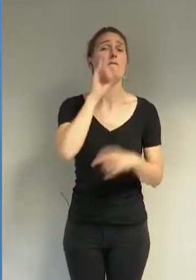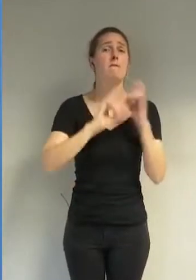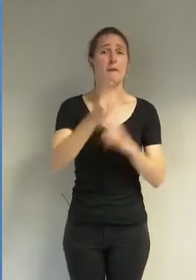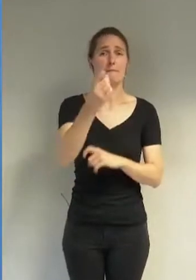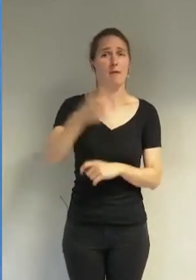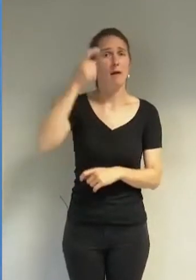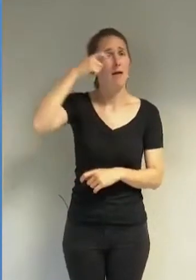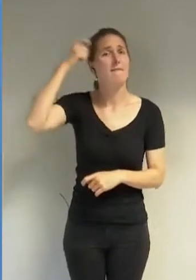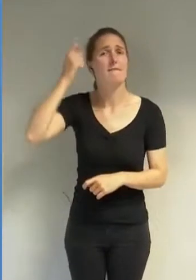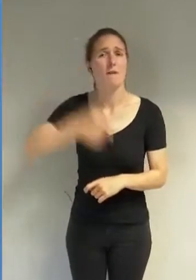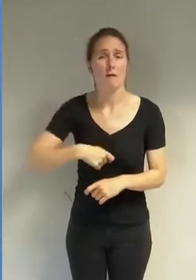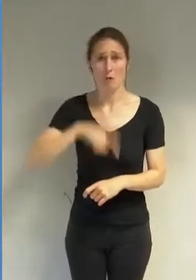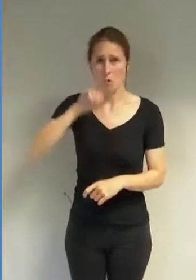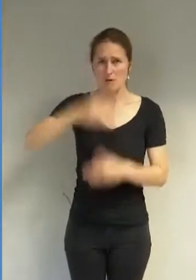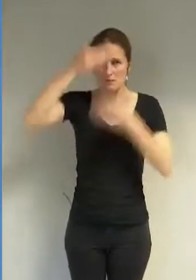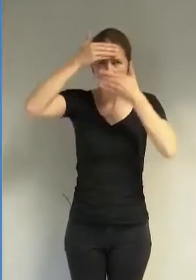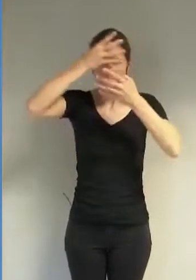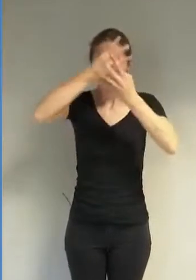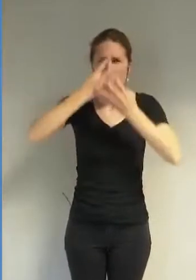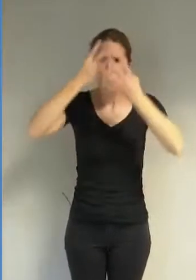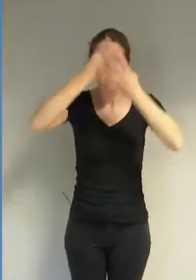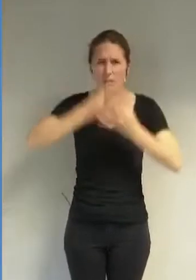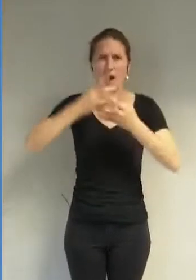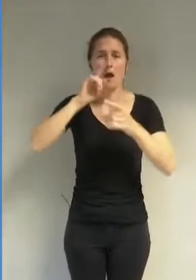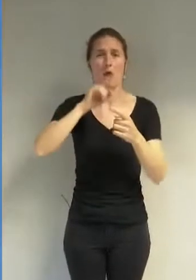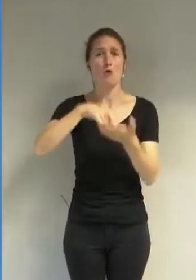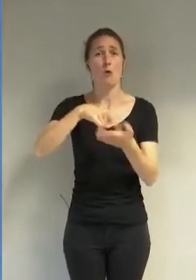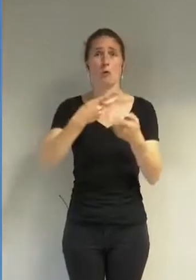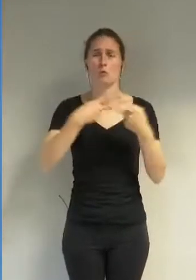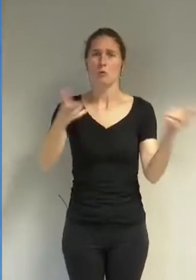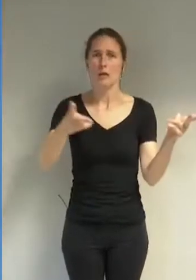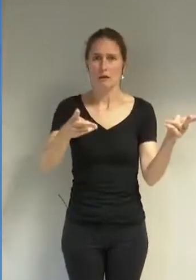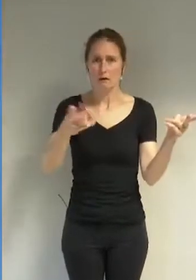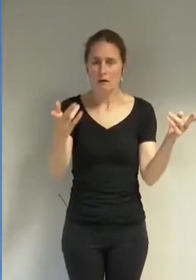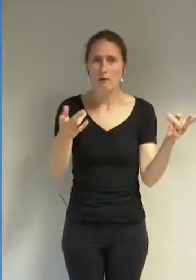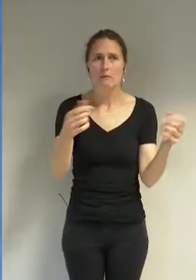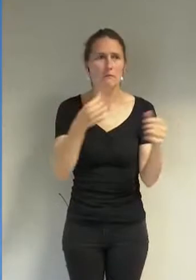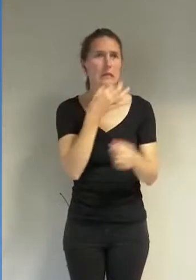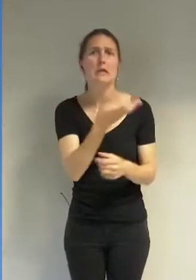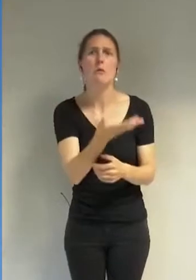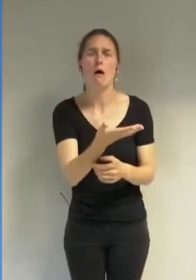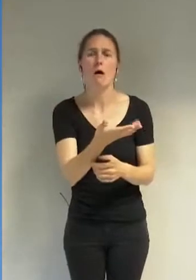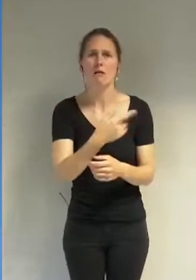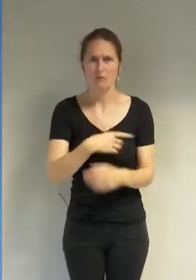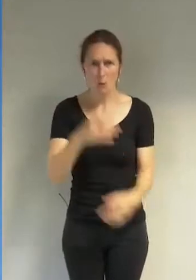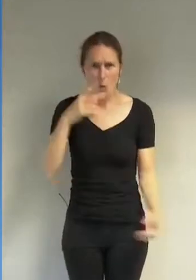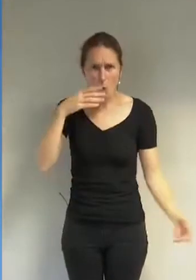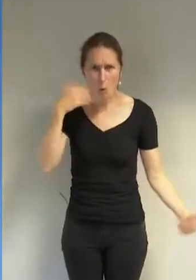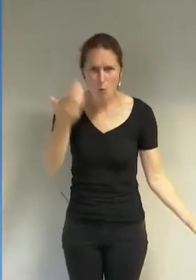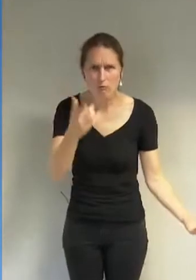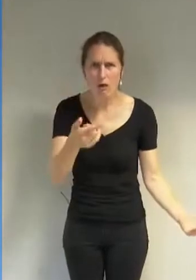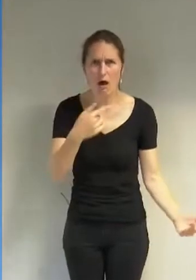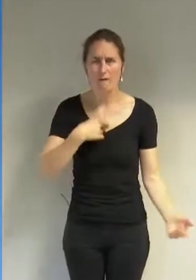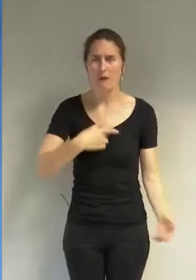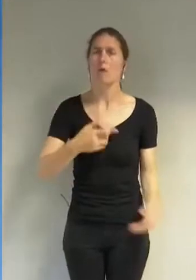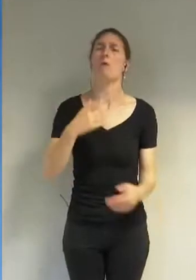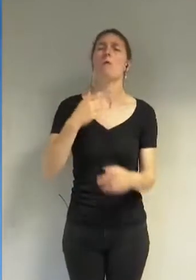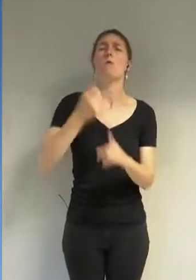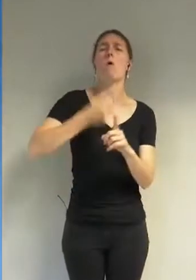? N'avez-vous pas honte de comparer leur combat pour leur liberté au combat qui est le vôtre pour votre burkini ?